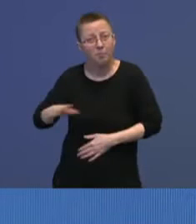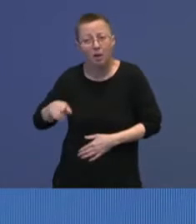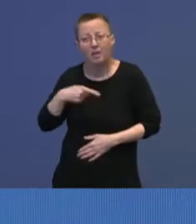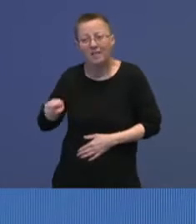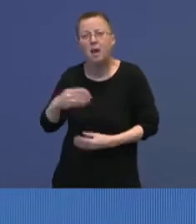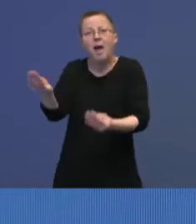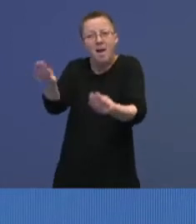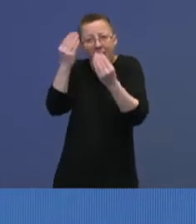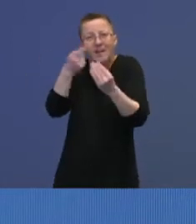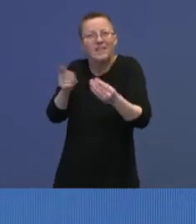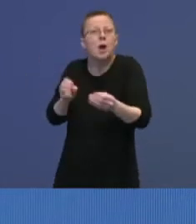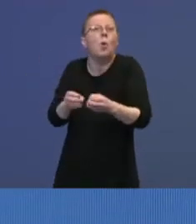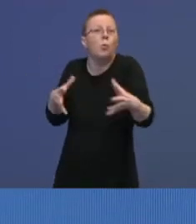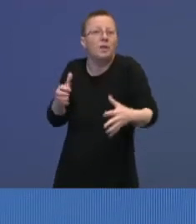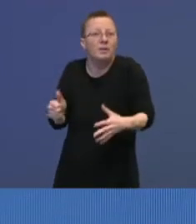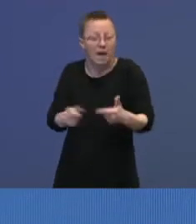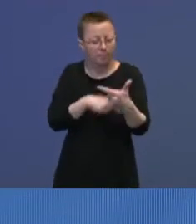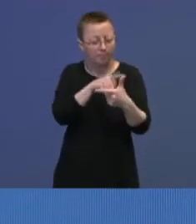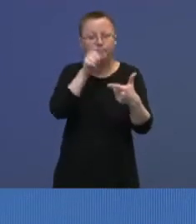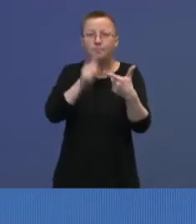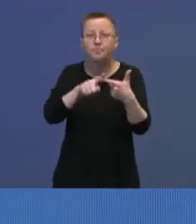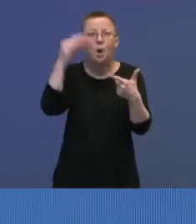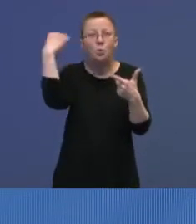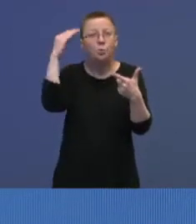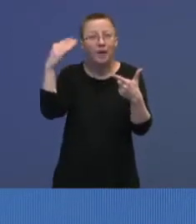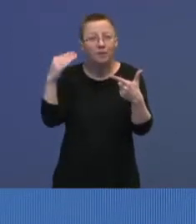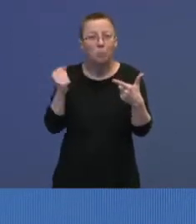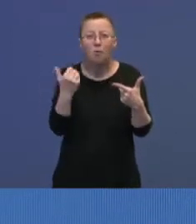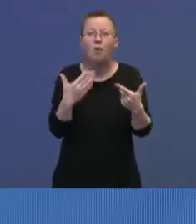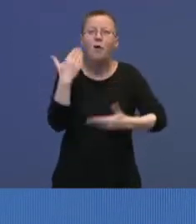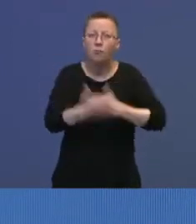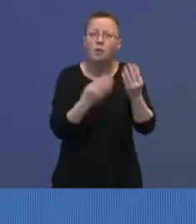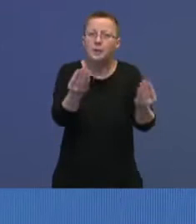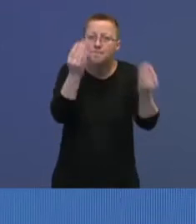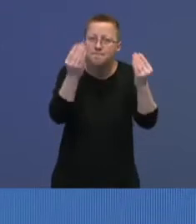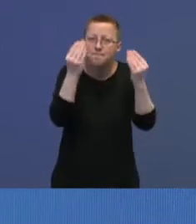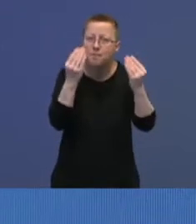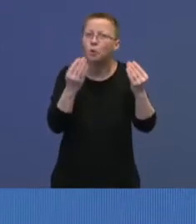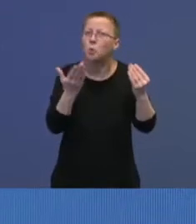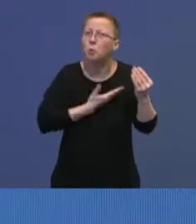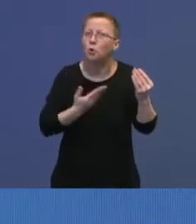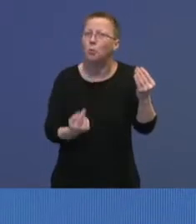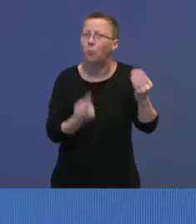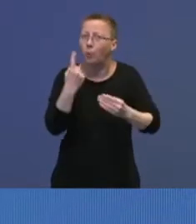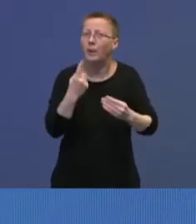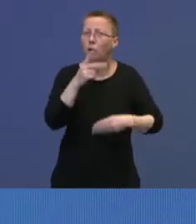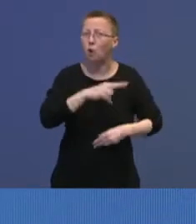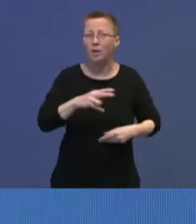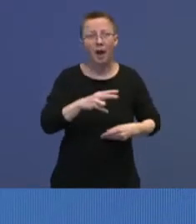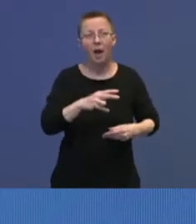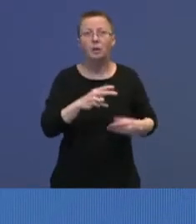utvikle seg. Punkt 2. Studenter skal kunne fortsette studier så langt det er mulig på norske læresteder